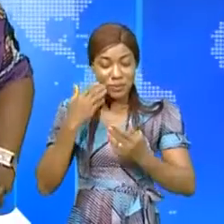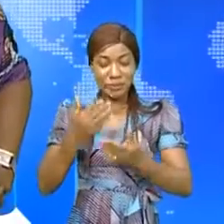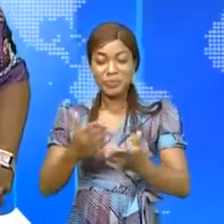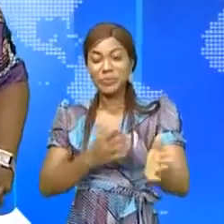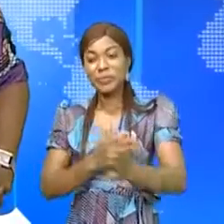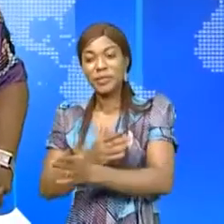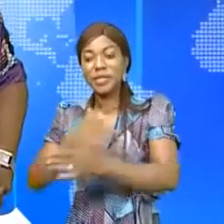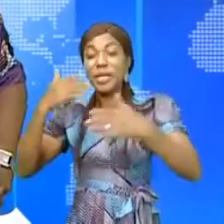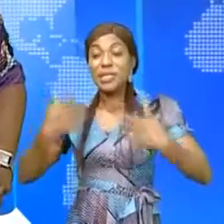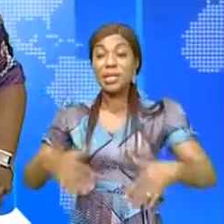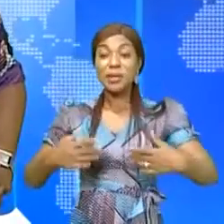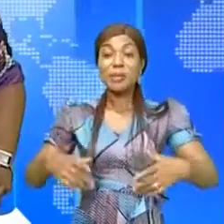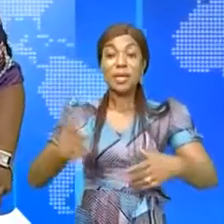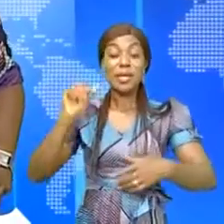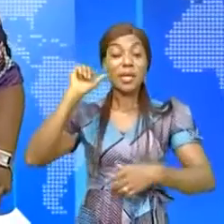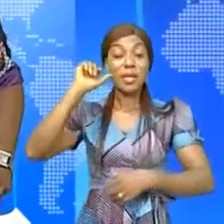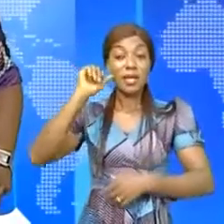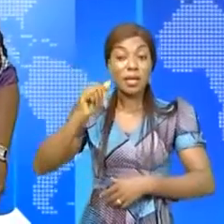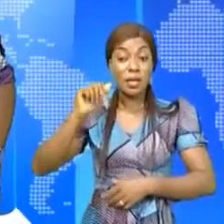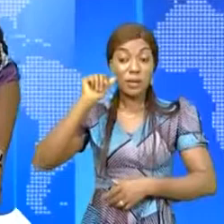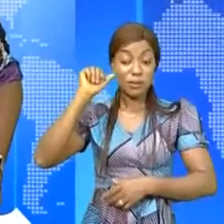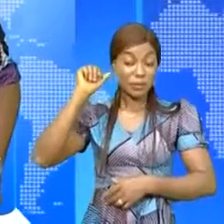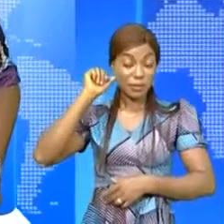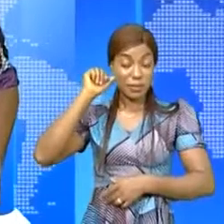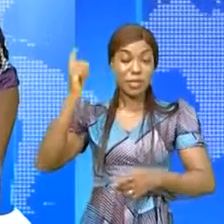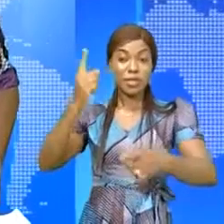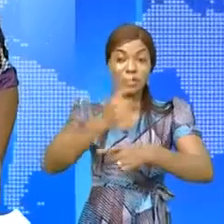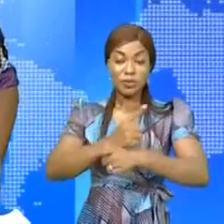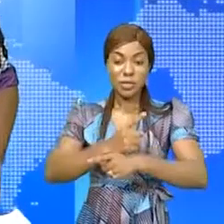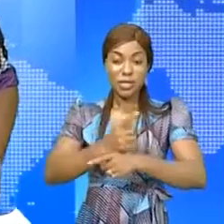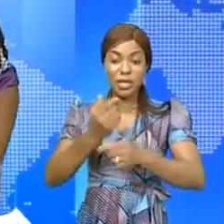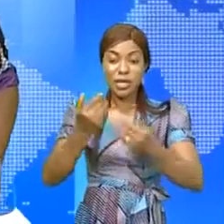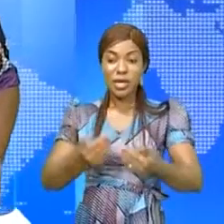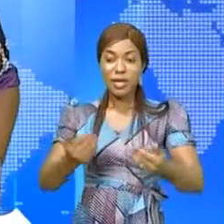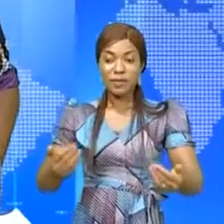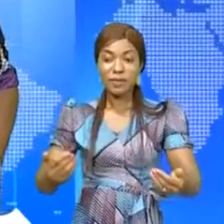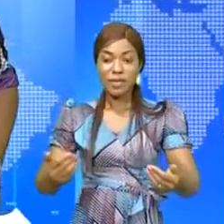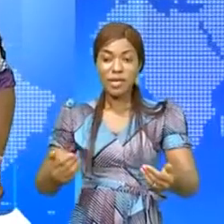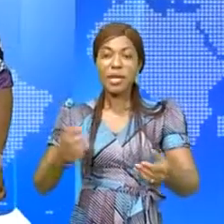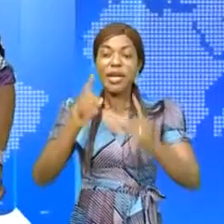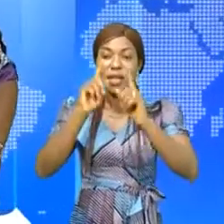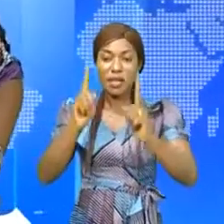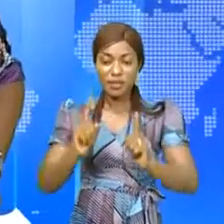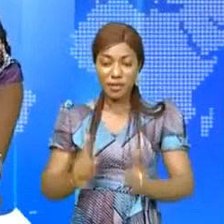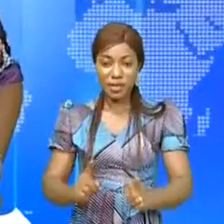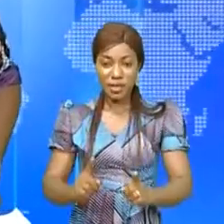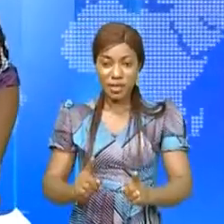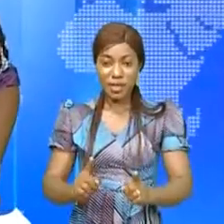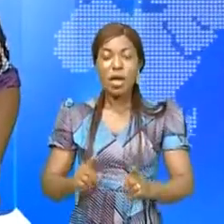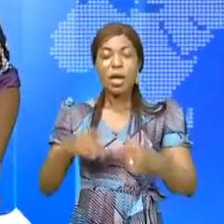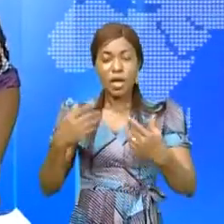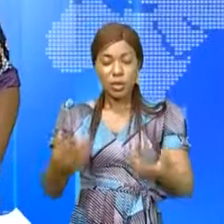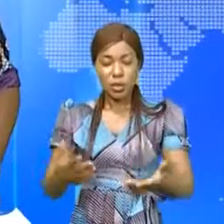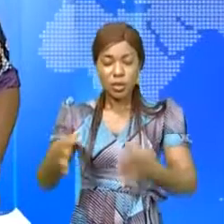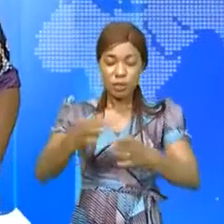Célébrée hier la journée de l'enfant africain, la région de Bruxelles a financé une formation des formateurs à l'entrepreneuriat pour les jeunes